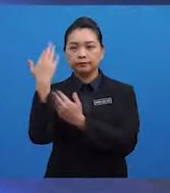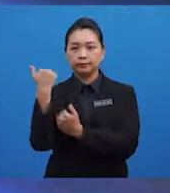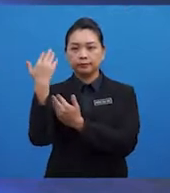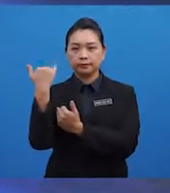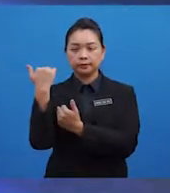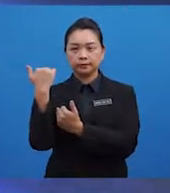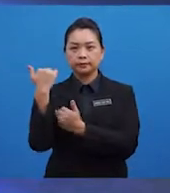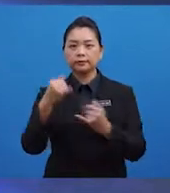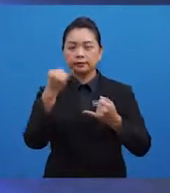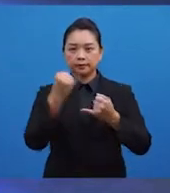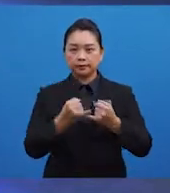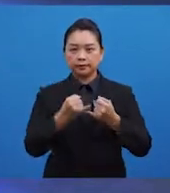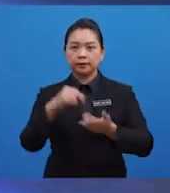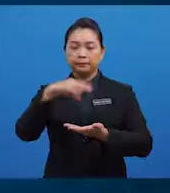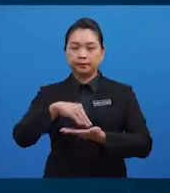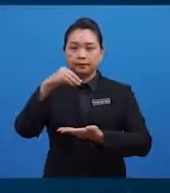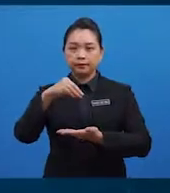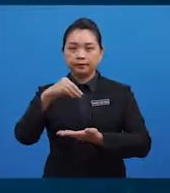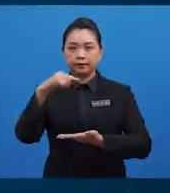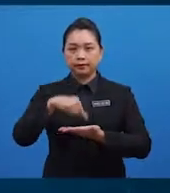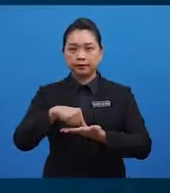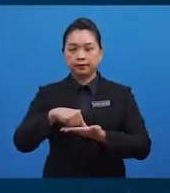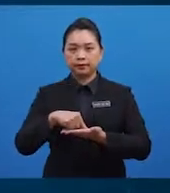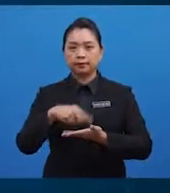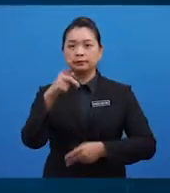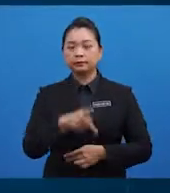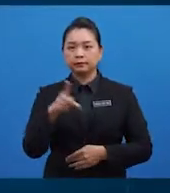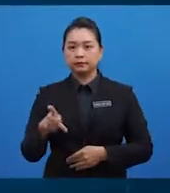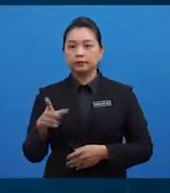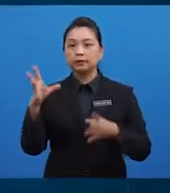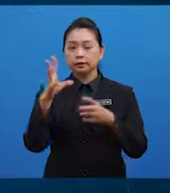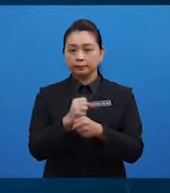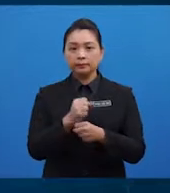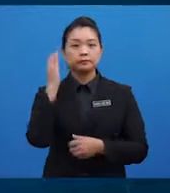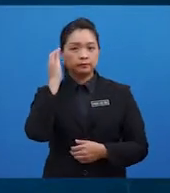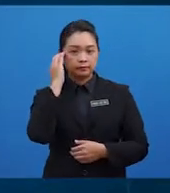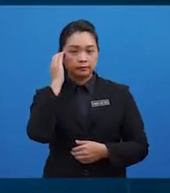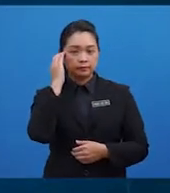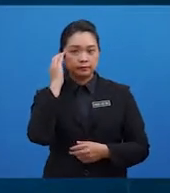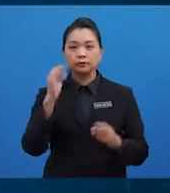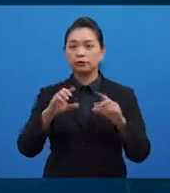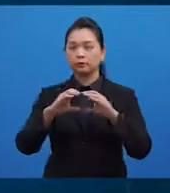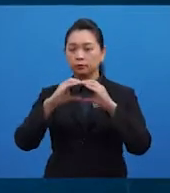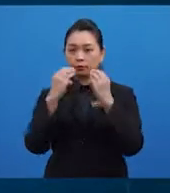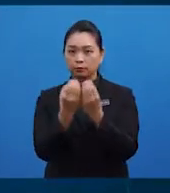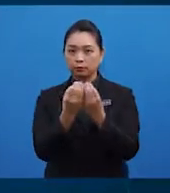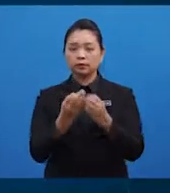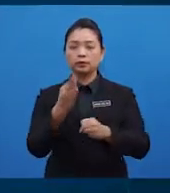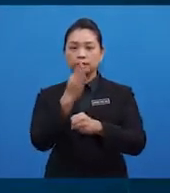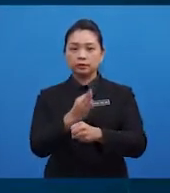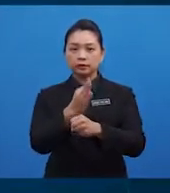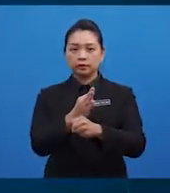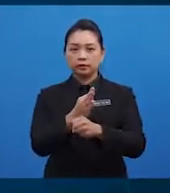pada akhir sesi pembelajaran ini, pelajar dapat mengenal pasti kumpulan dan fungsi nutrien